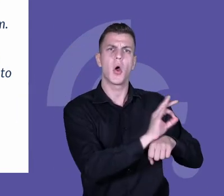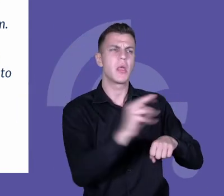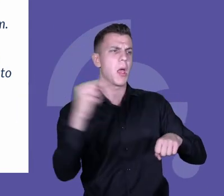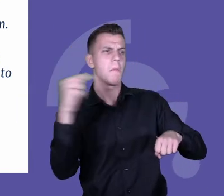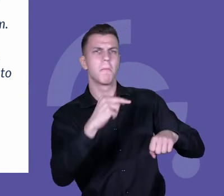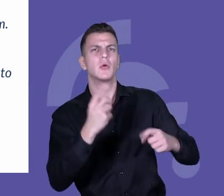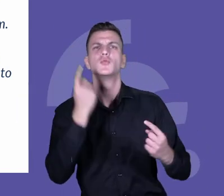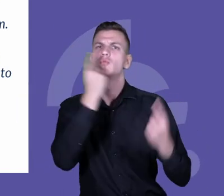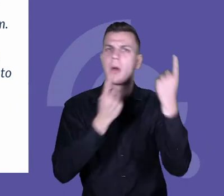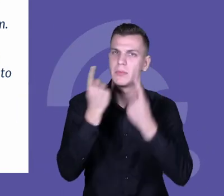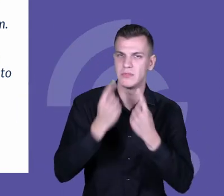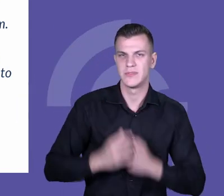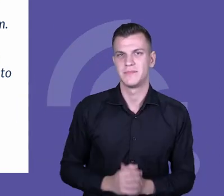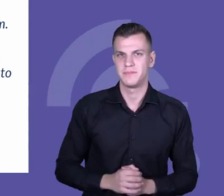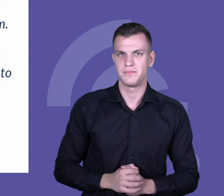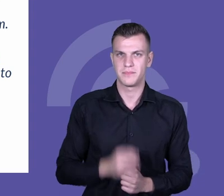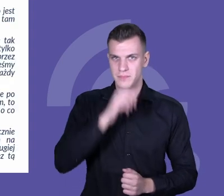najbardziej ciekawe.